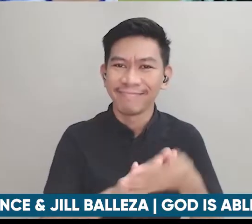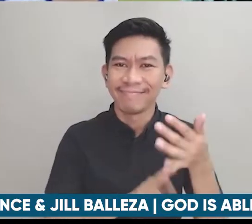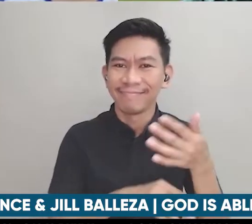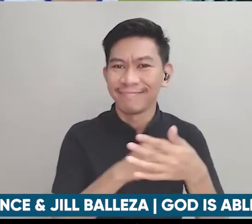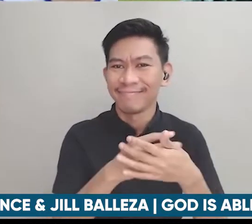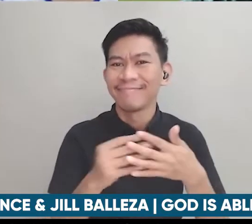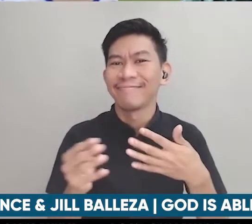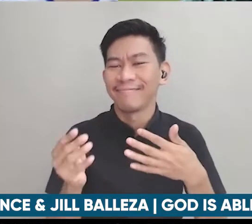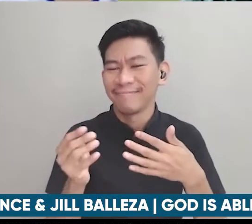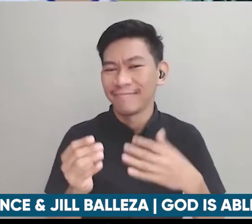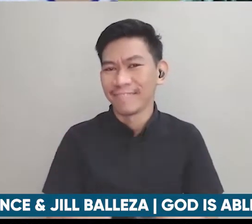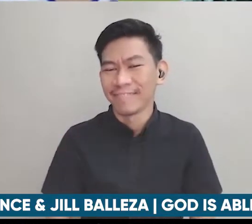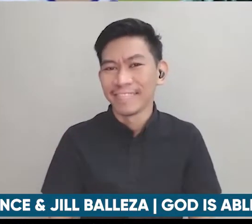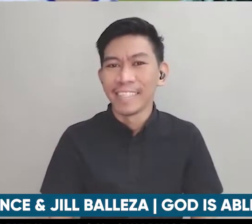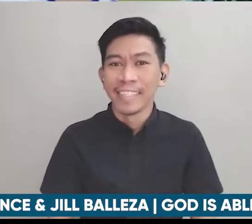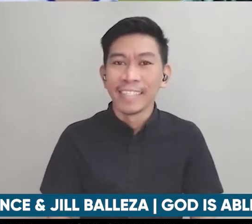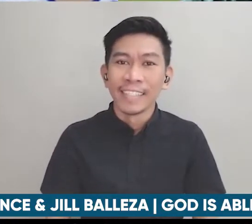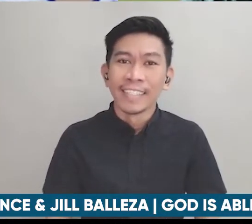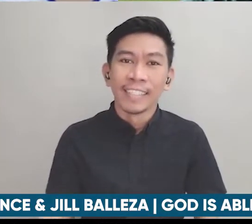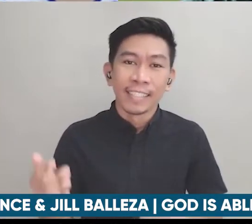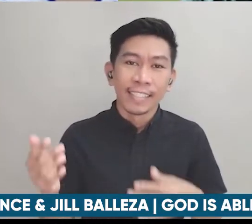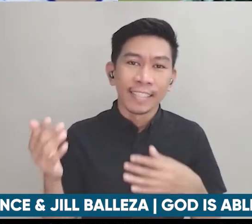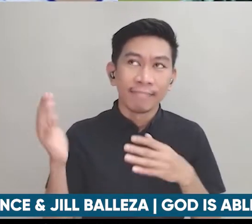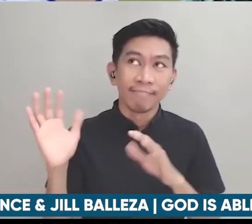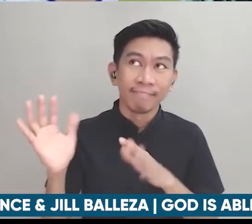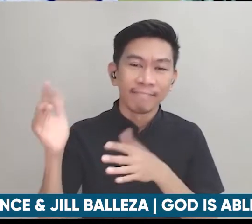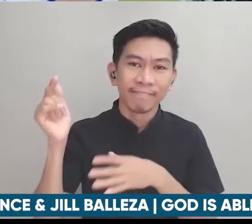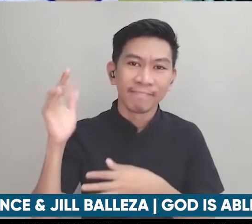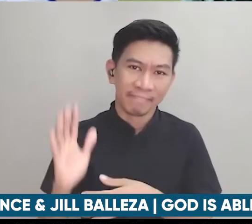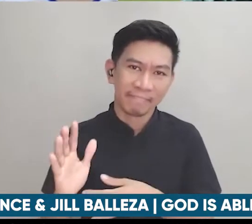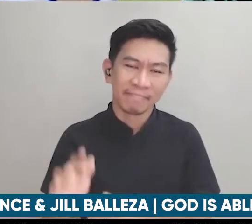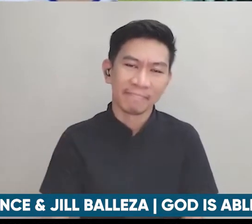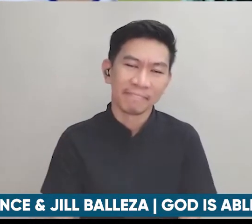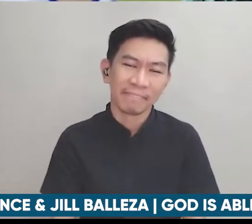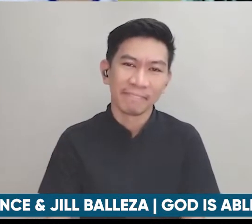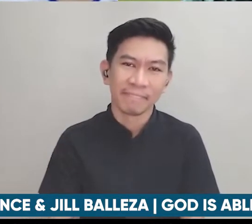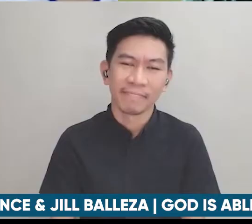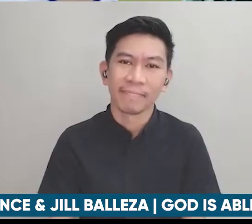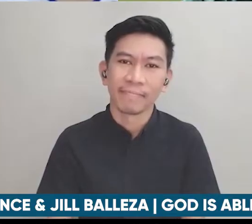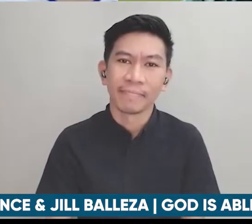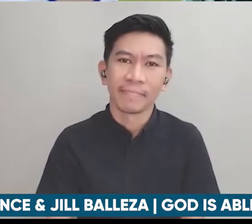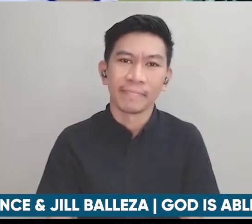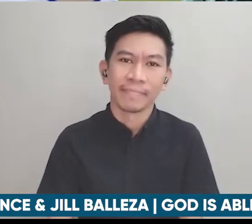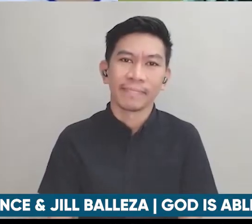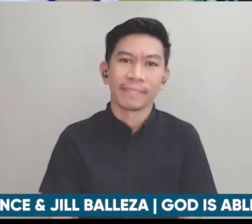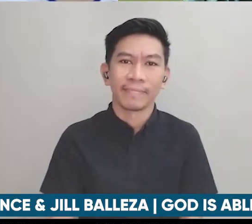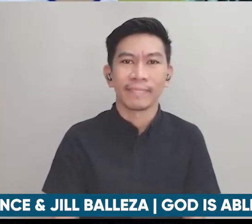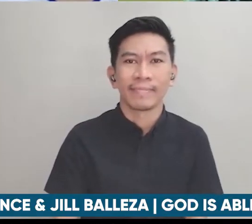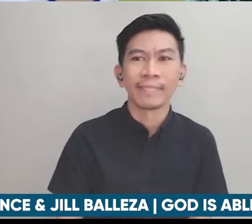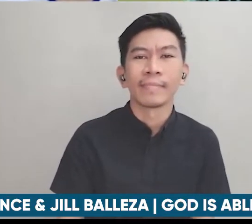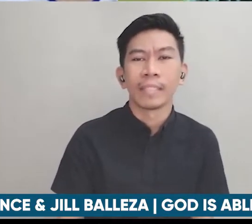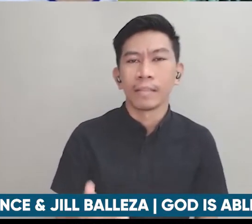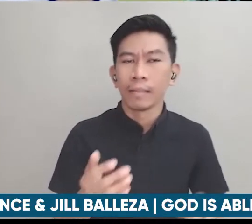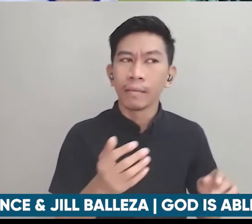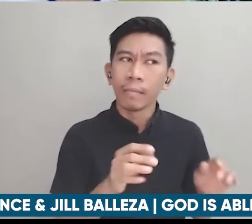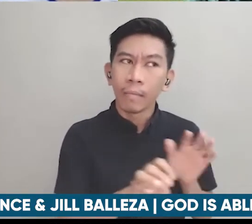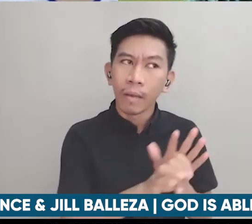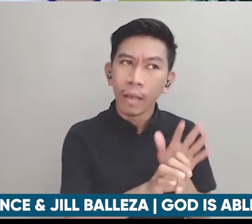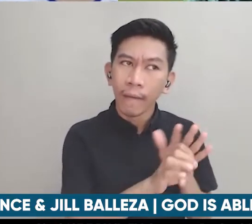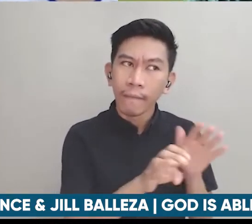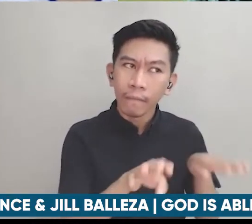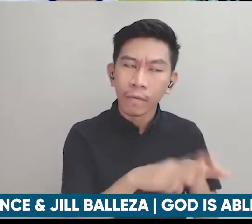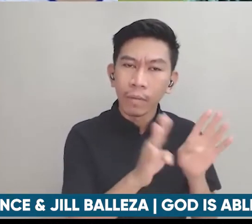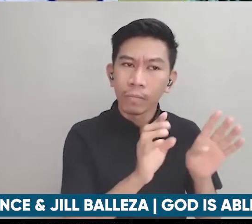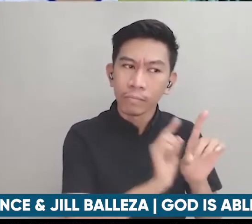session so praise God talaga doon and pagka ganun nga we just stop working kasi lalo na kami